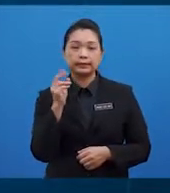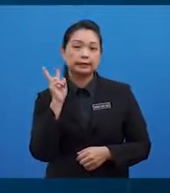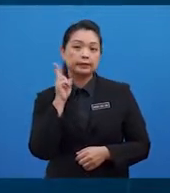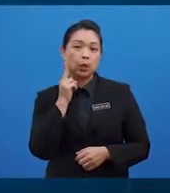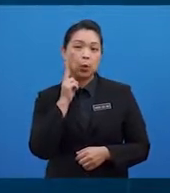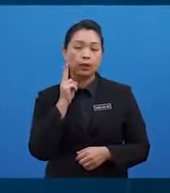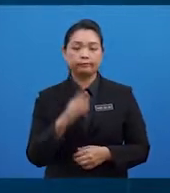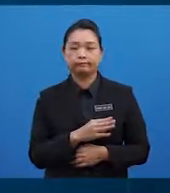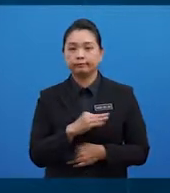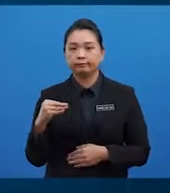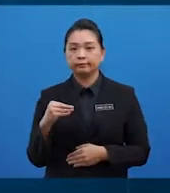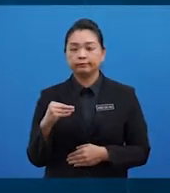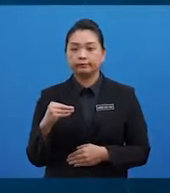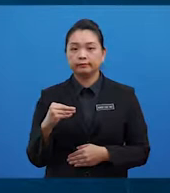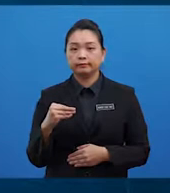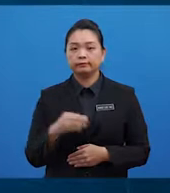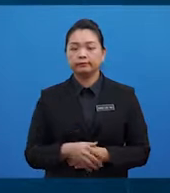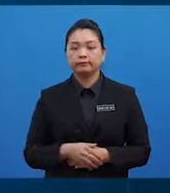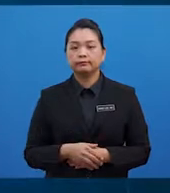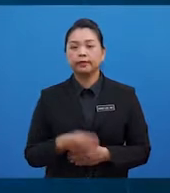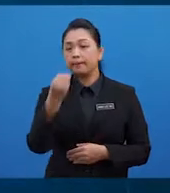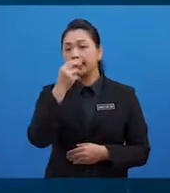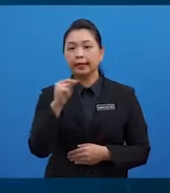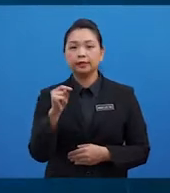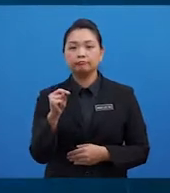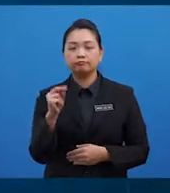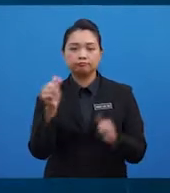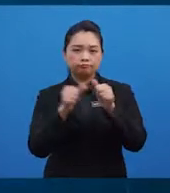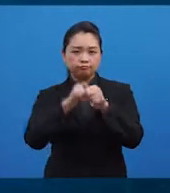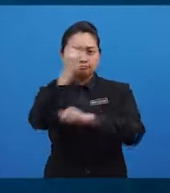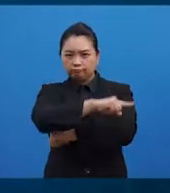sayur-sayuran serta kandungan dalam makanan seharian.